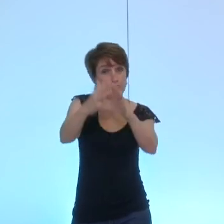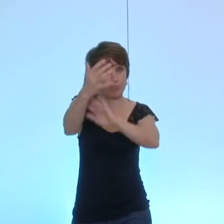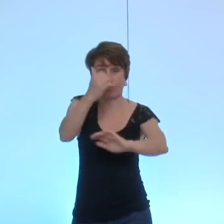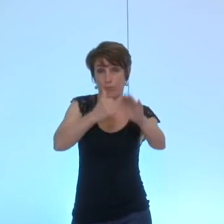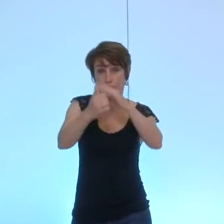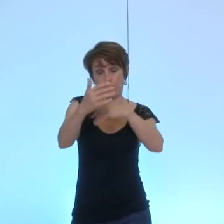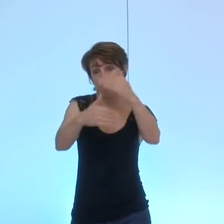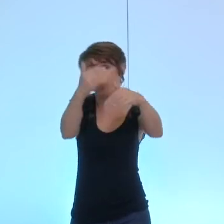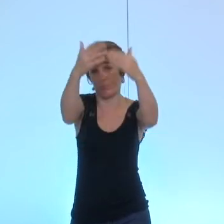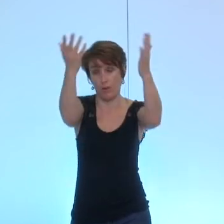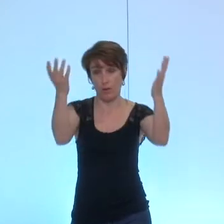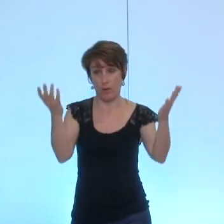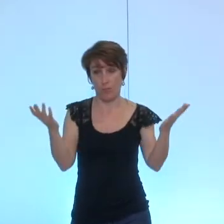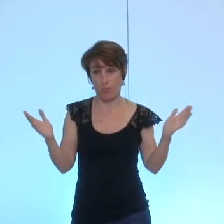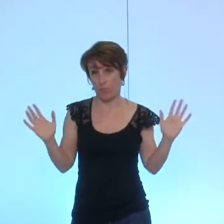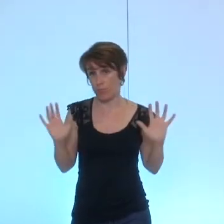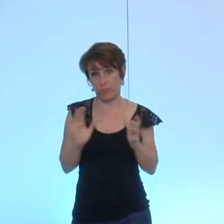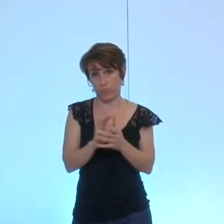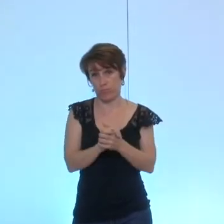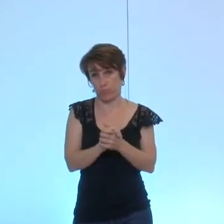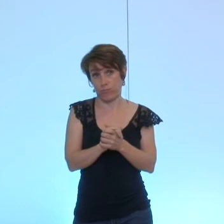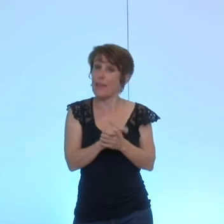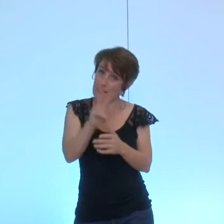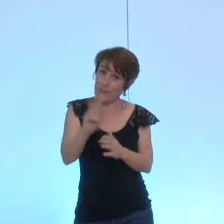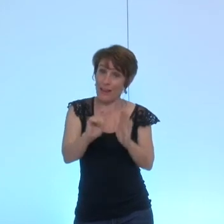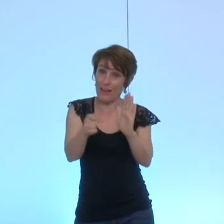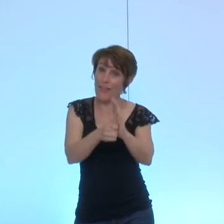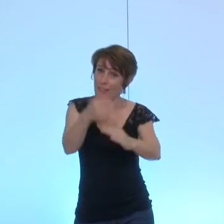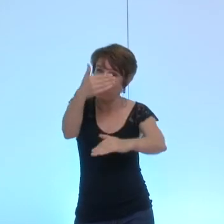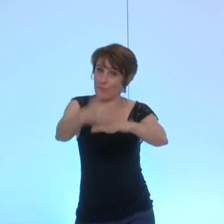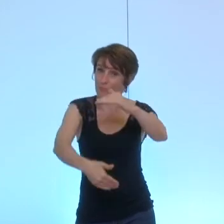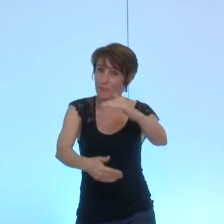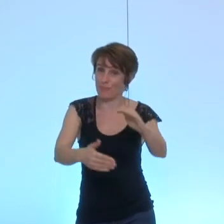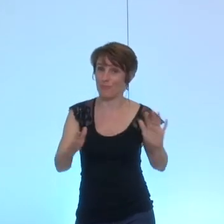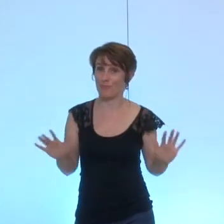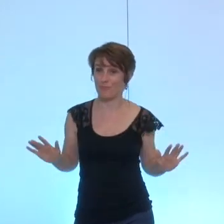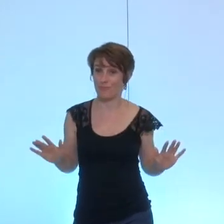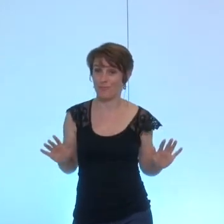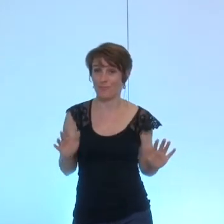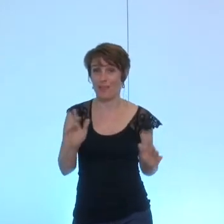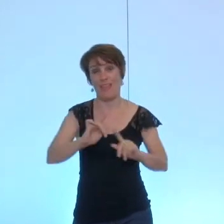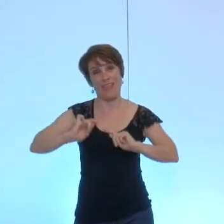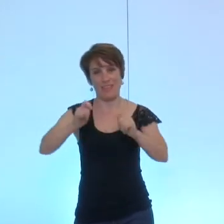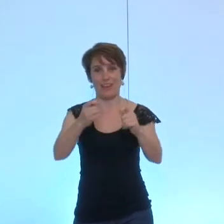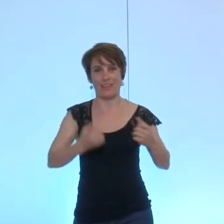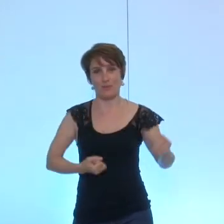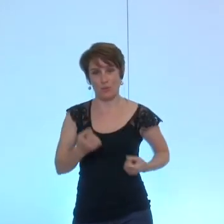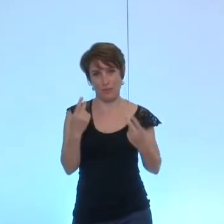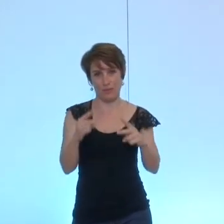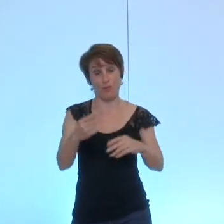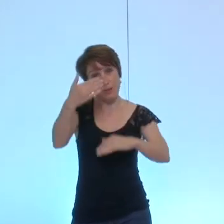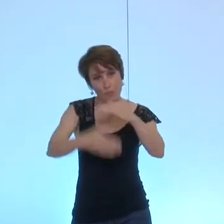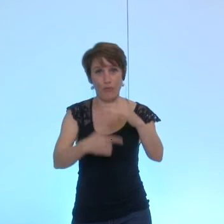avec effectivement une date c'est la délégation de services publics qui s'arrête en